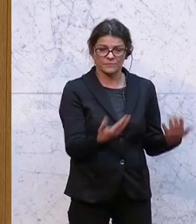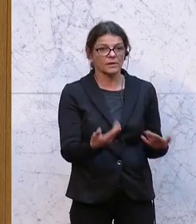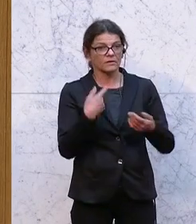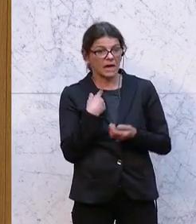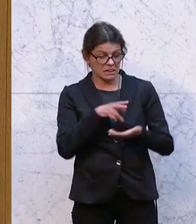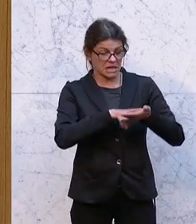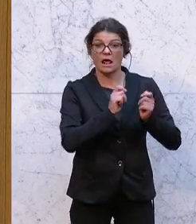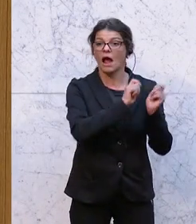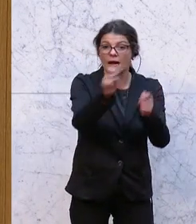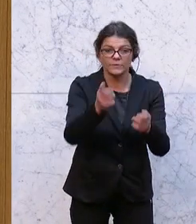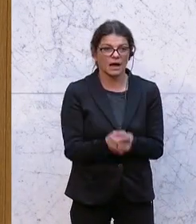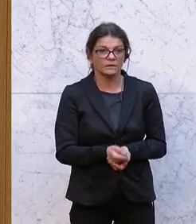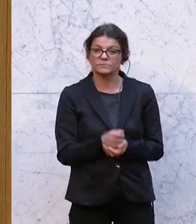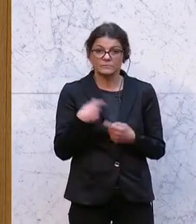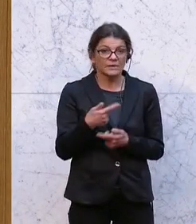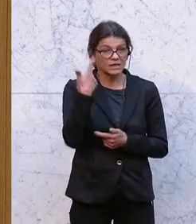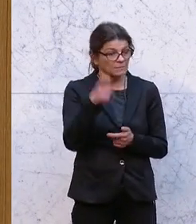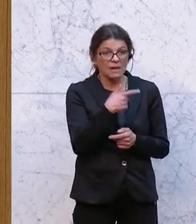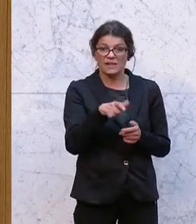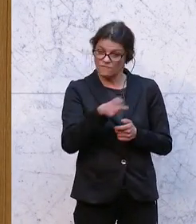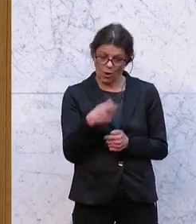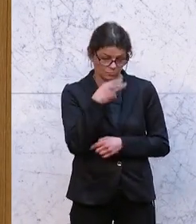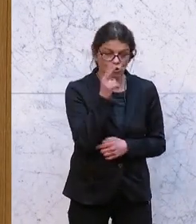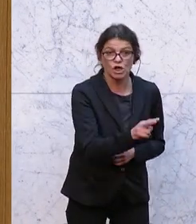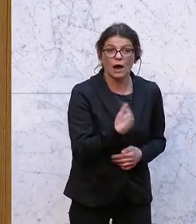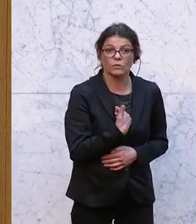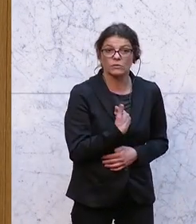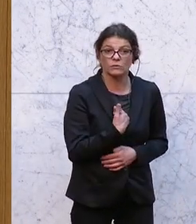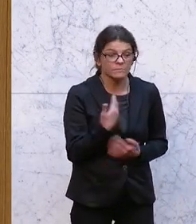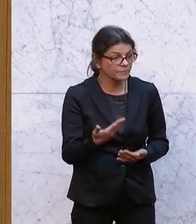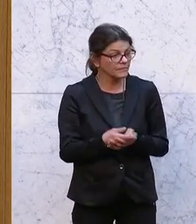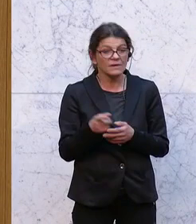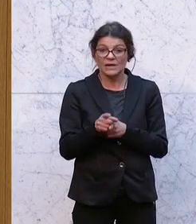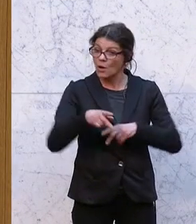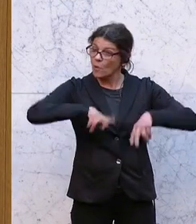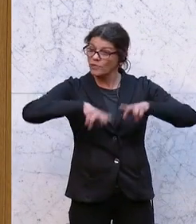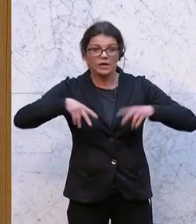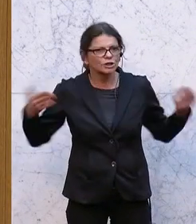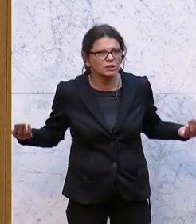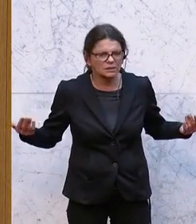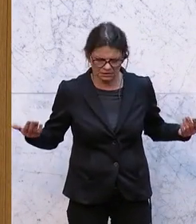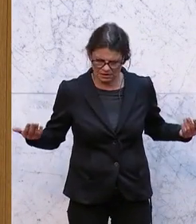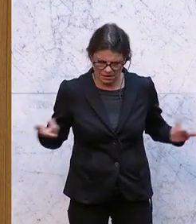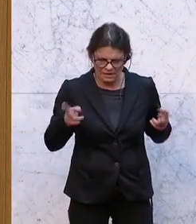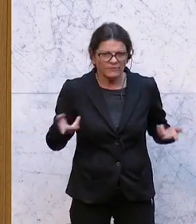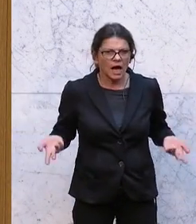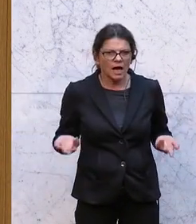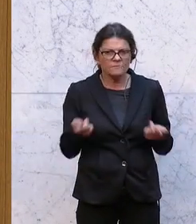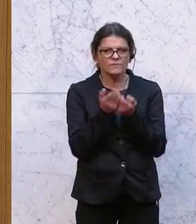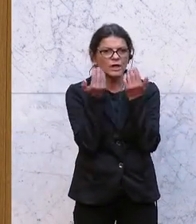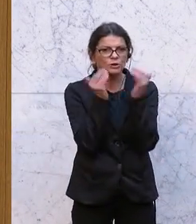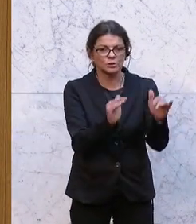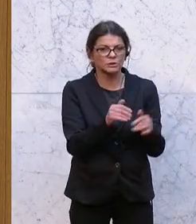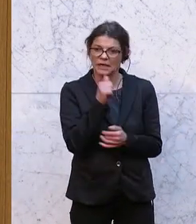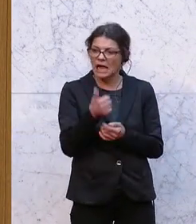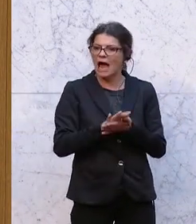beantragt hat, zweimal die Woche reinschauen muss, mit einem anderen Unterschied, das ist ja in Wirklichkeit ein Schutz vor